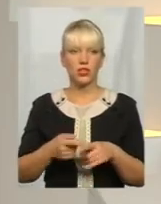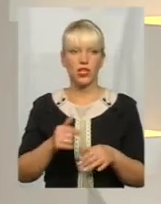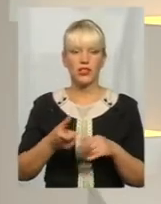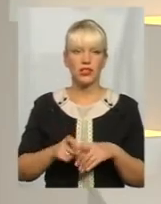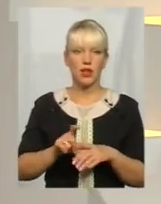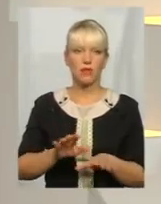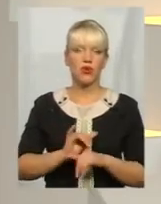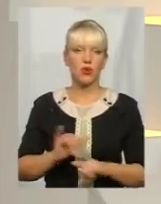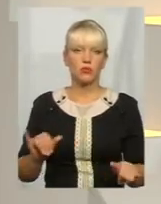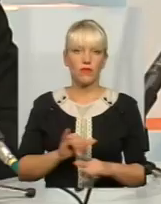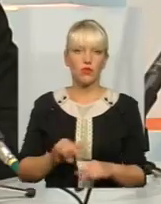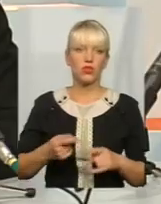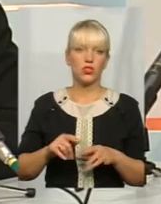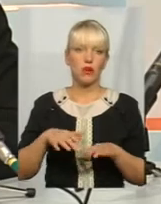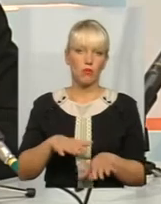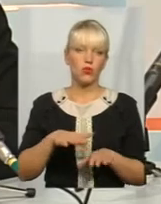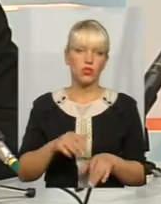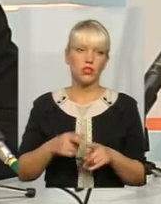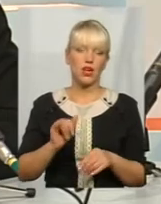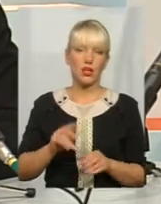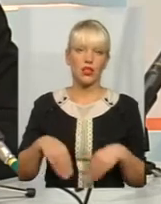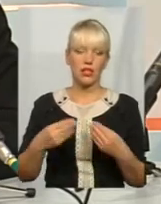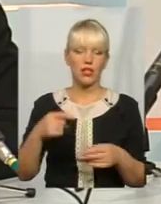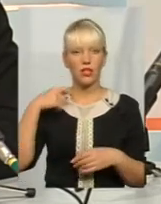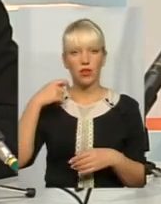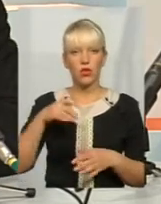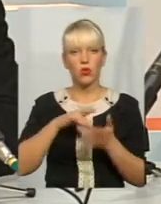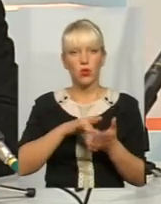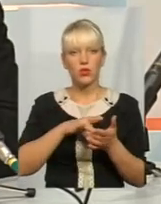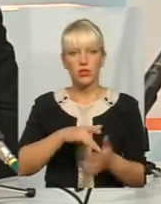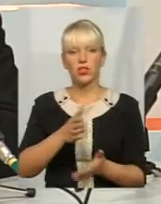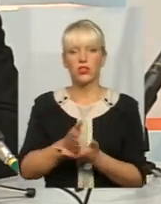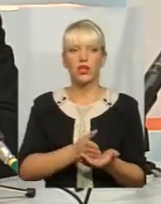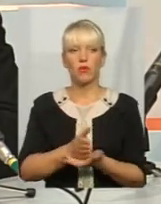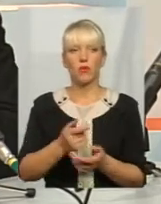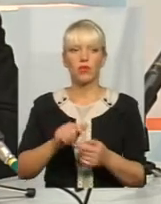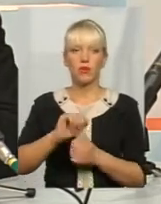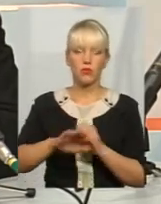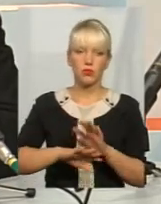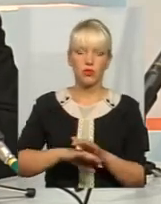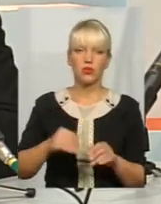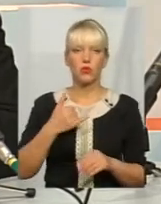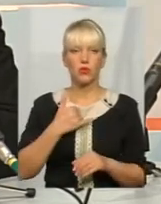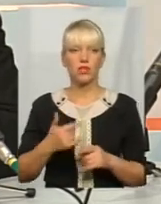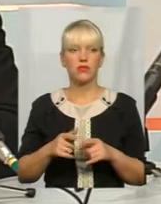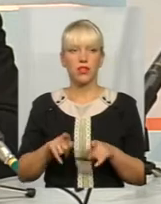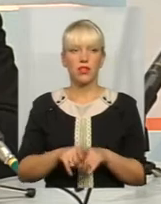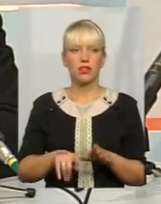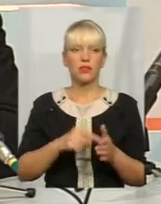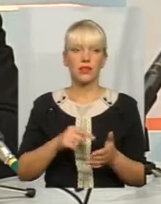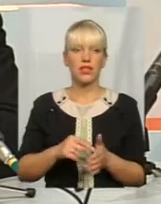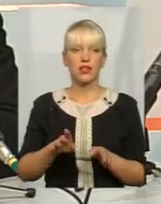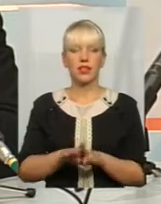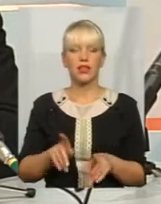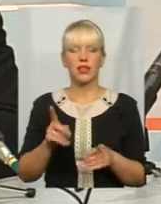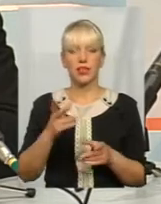пошиття і надання туристичних послуг. До речі, в Кам'янці-Подільському в таких містах у нас досить цікаво. Там є такі